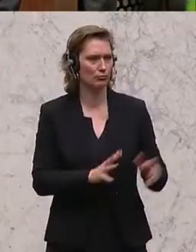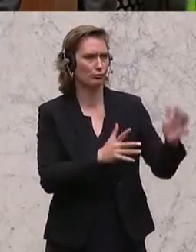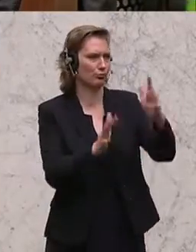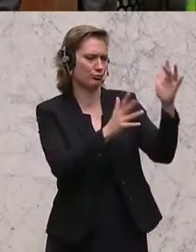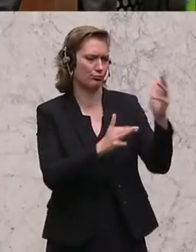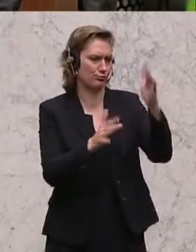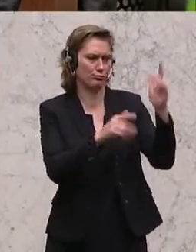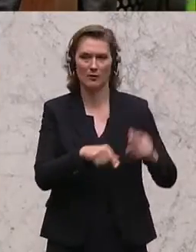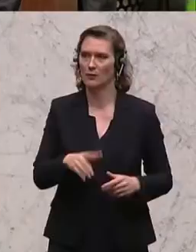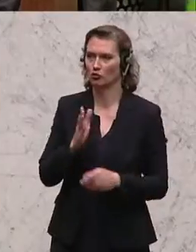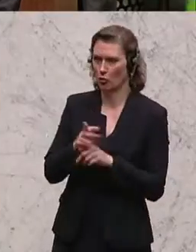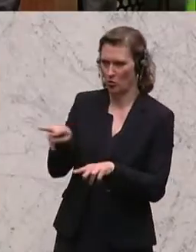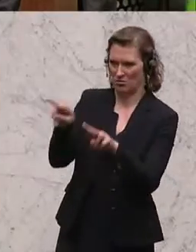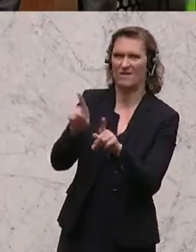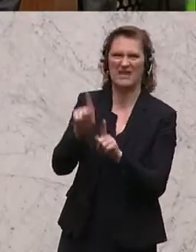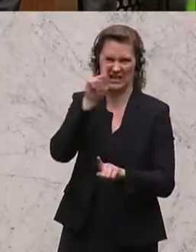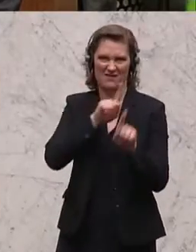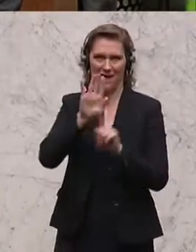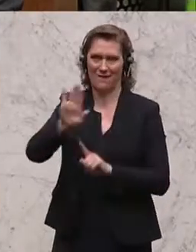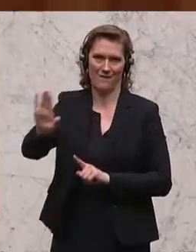gesagt, das ist zweifellos. So,